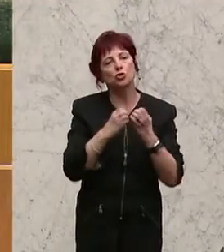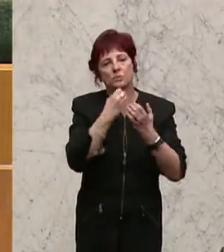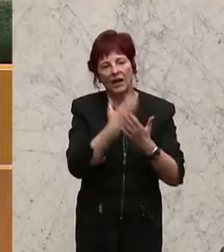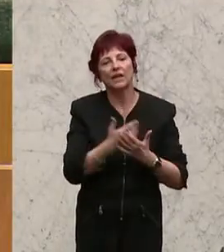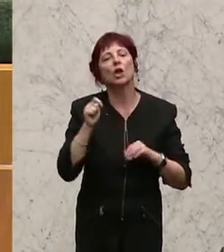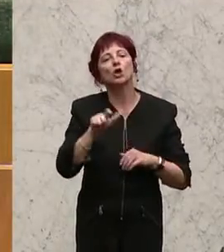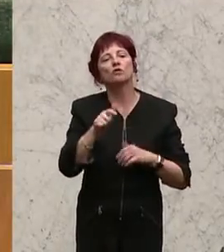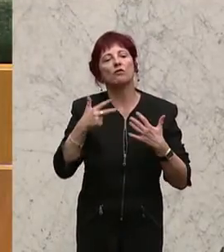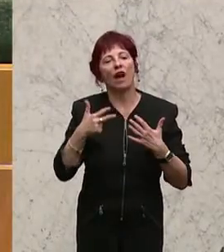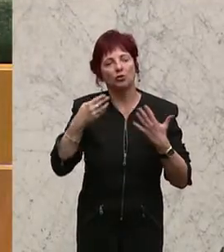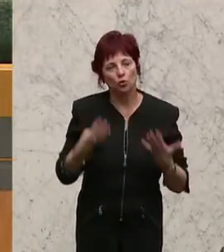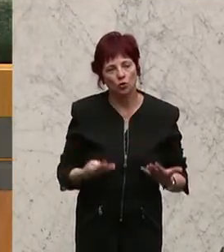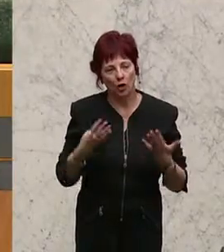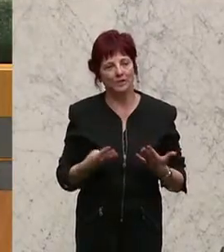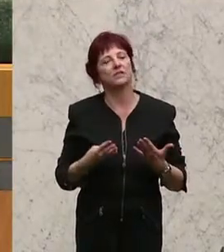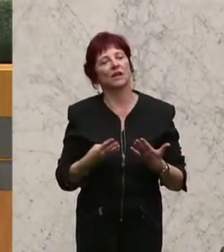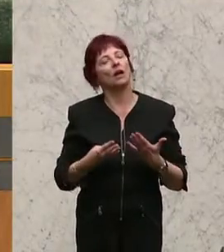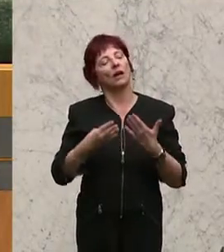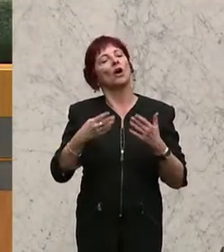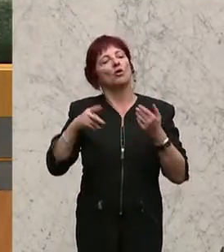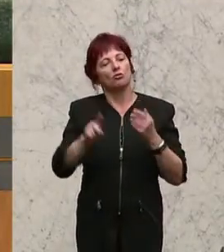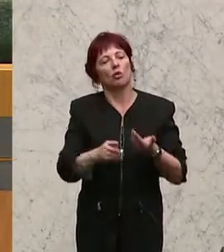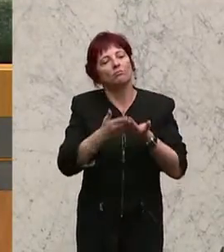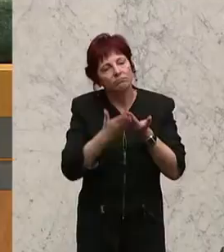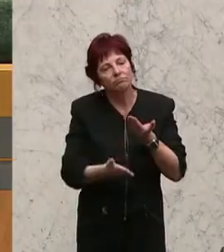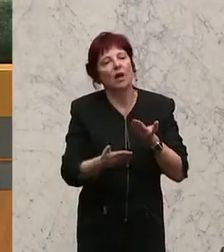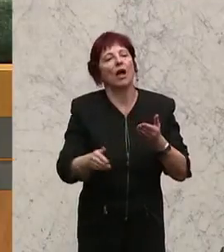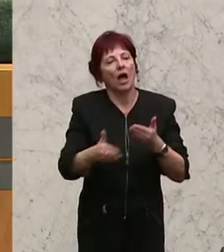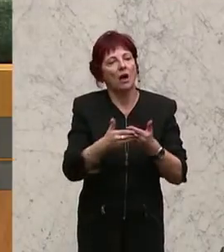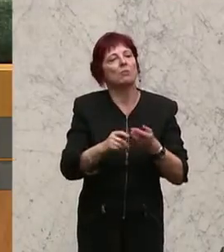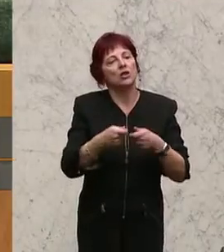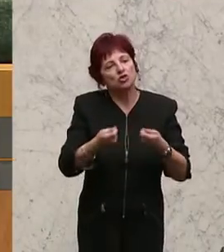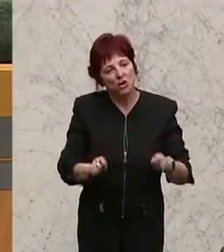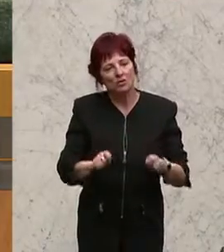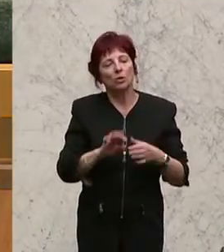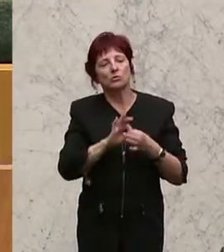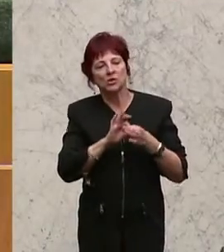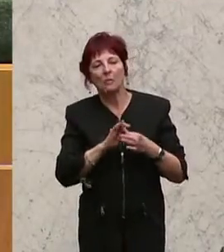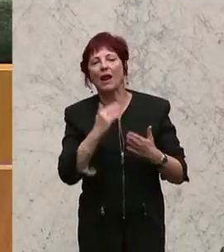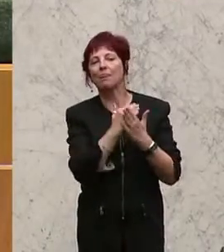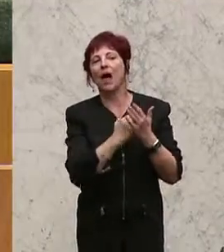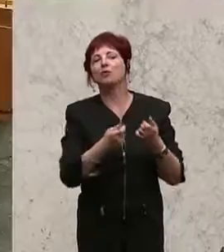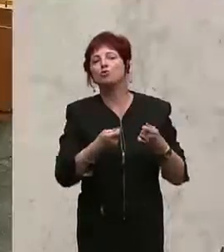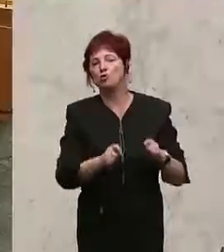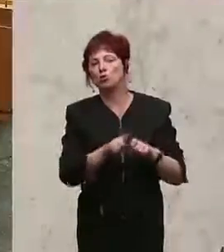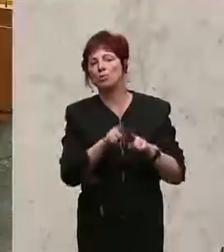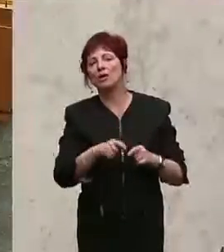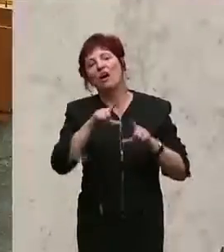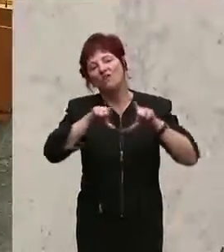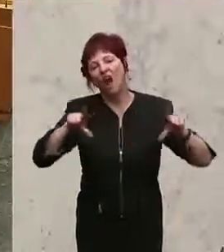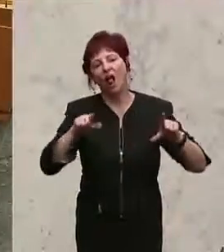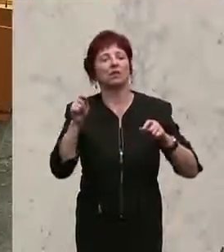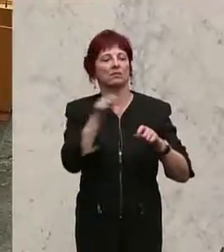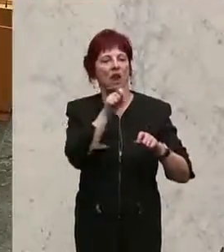der Beilagen angeschlossene Entschließung betreffend Datenschutz bei Wahlkarten. Wer stimmt dem zu? Das ist wiederum